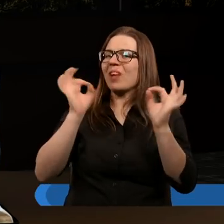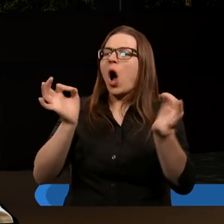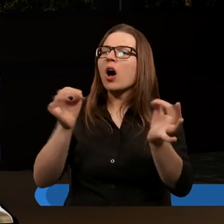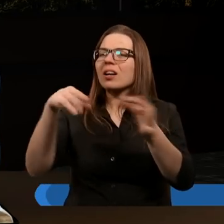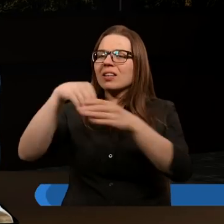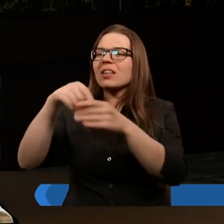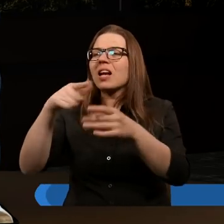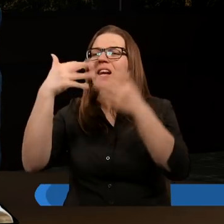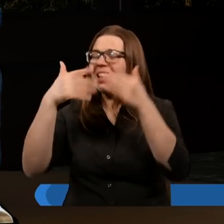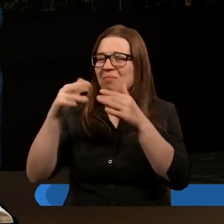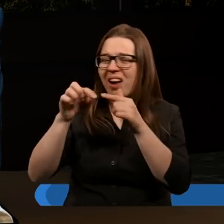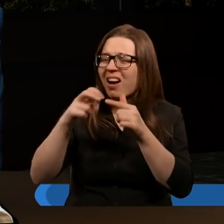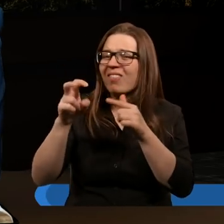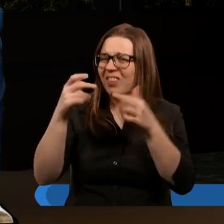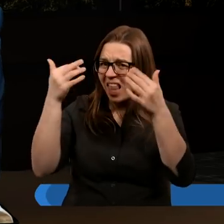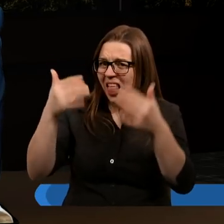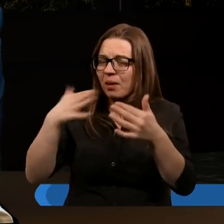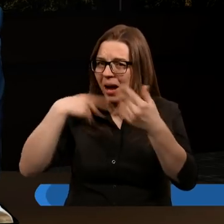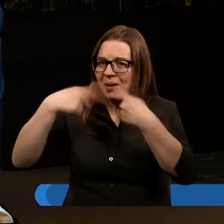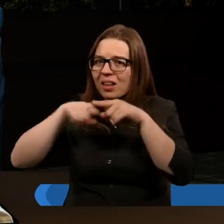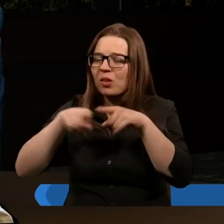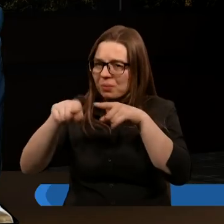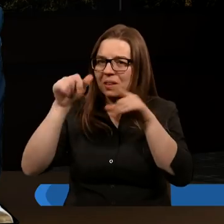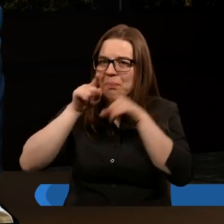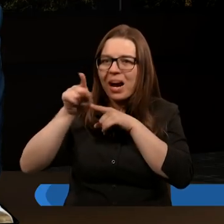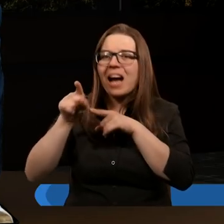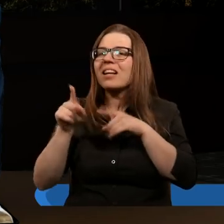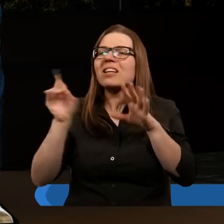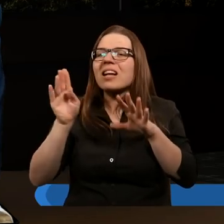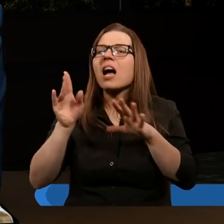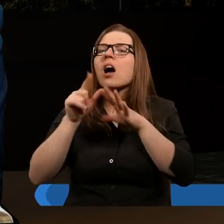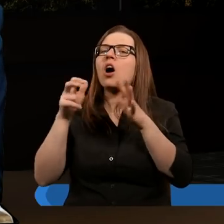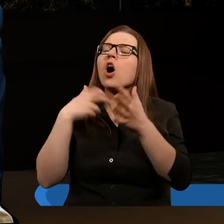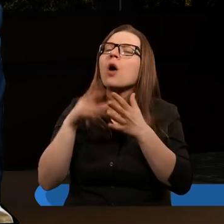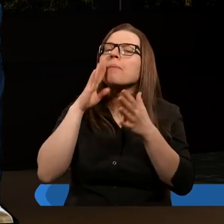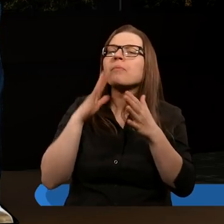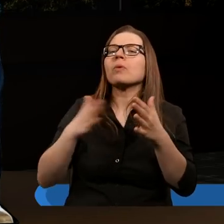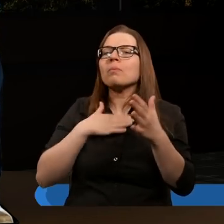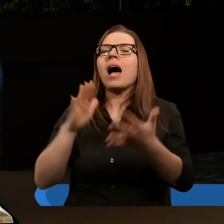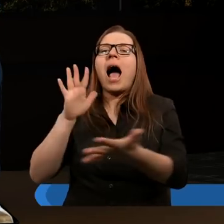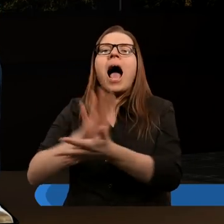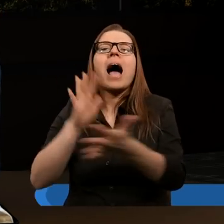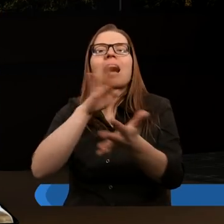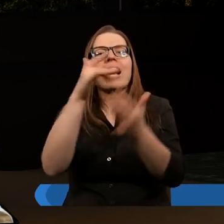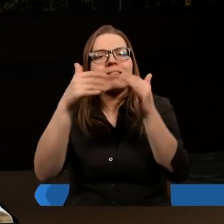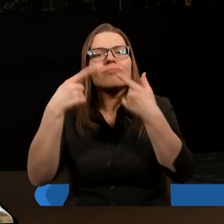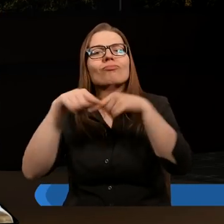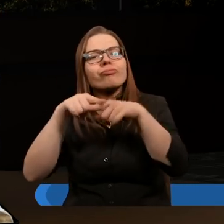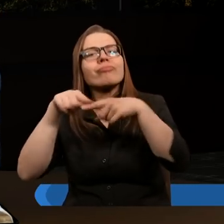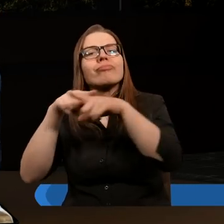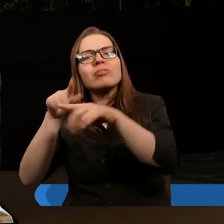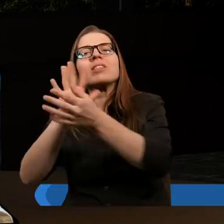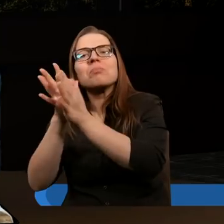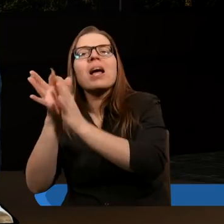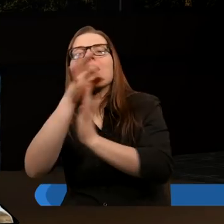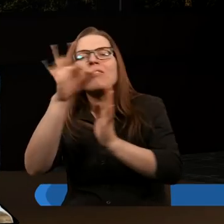pojawia się tutaj liczba. Tu nie chodzi o to, że jakaś liczba ma się dopełnić tych braci, tylko oni mają się dopełnić w charakterze. Ci, którzy jeszcze mają